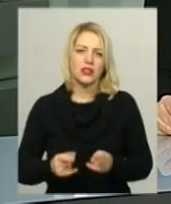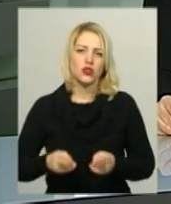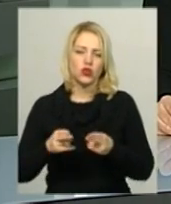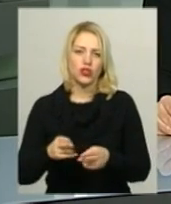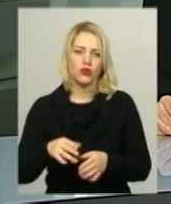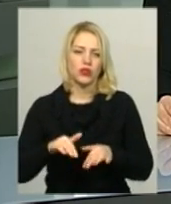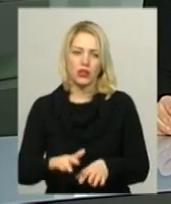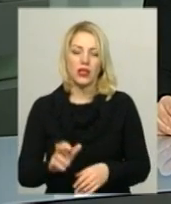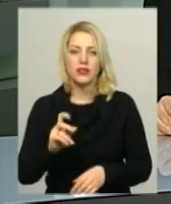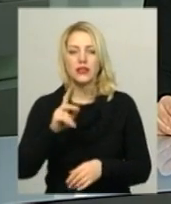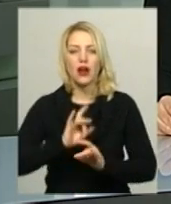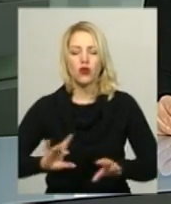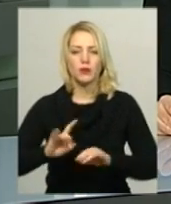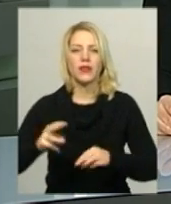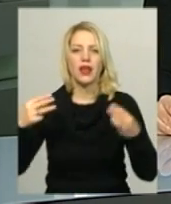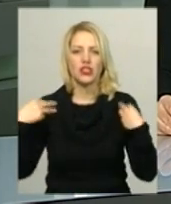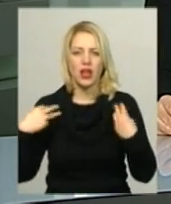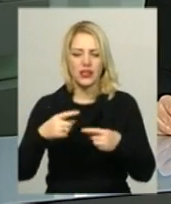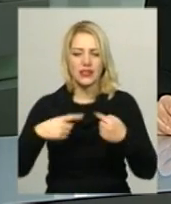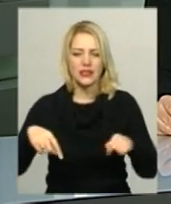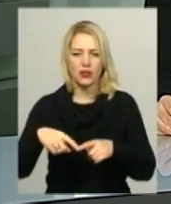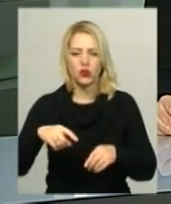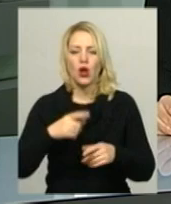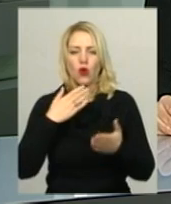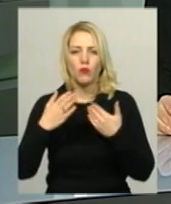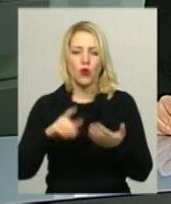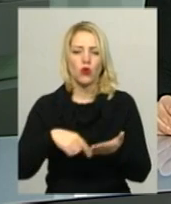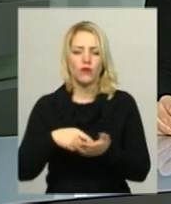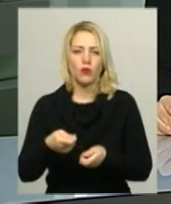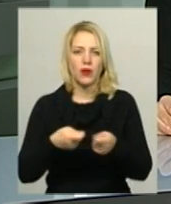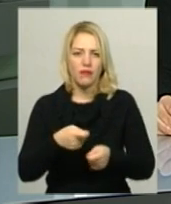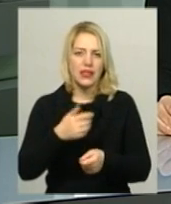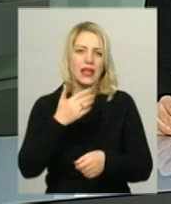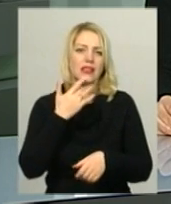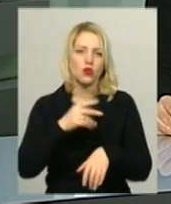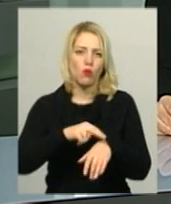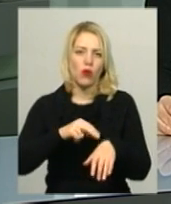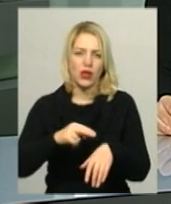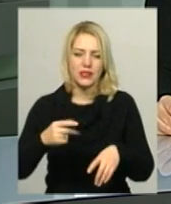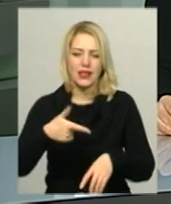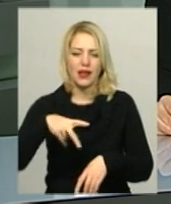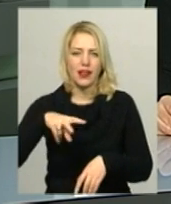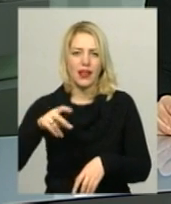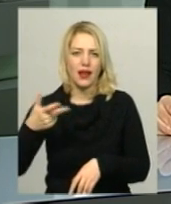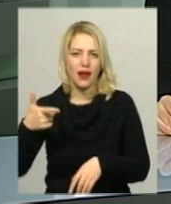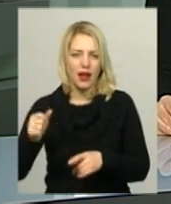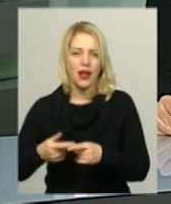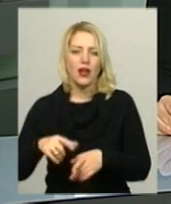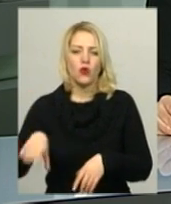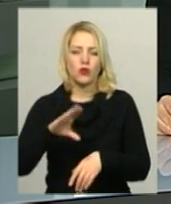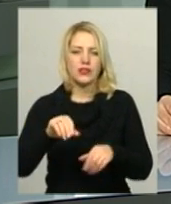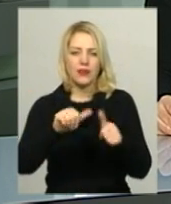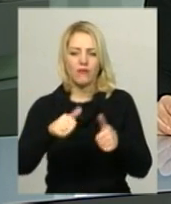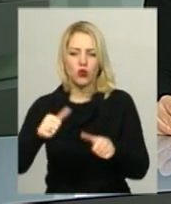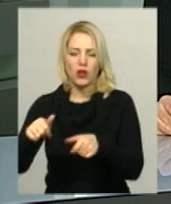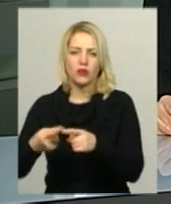Як розповіла начальник сектору комунікації головного управління Нацполіції у Хмельницькій області Інна Глега, усім фігурантам кримінального